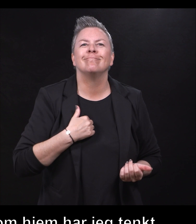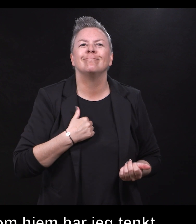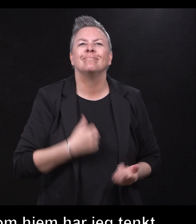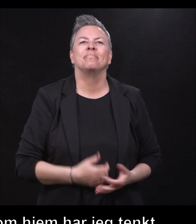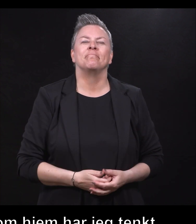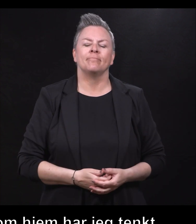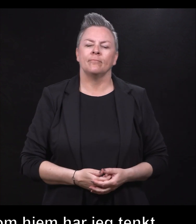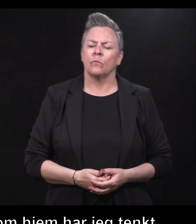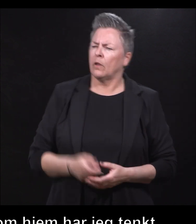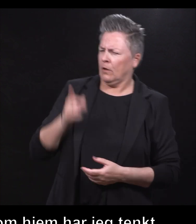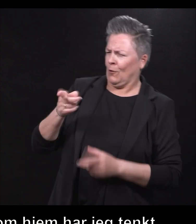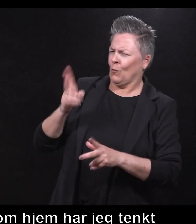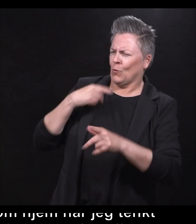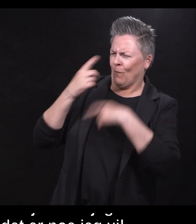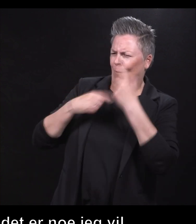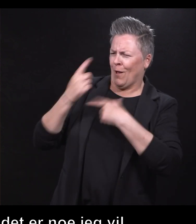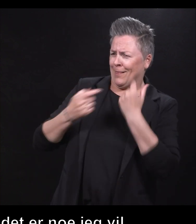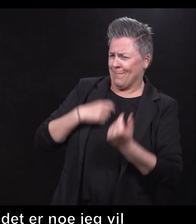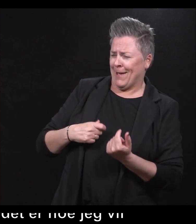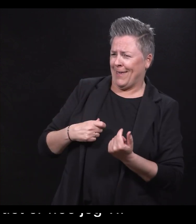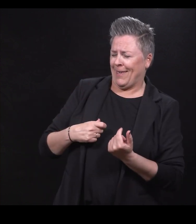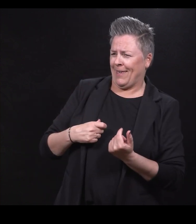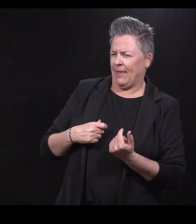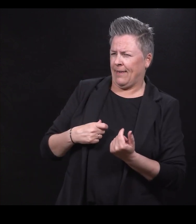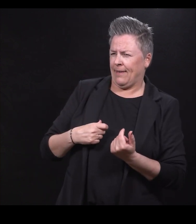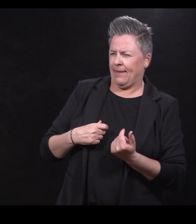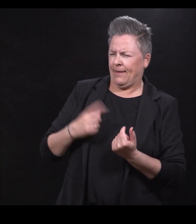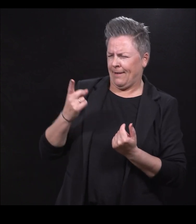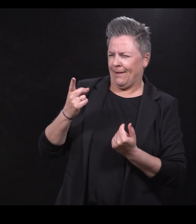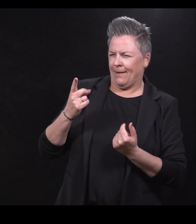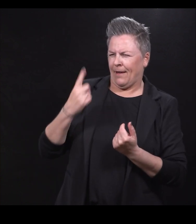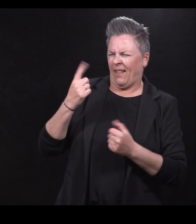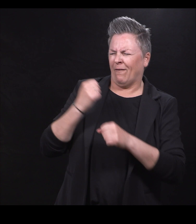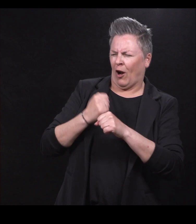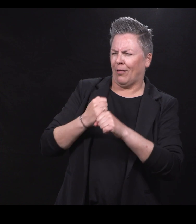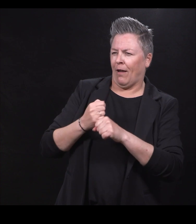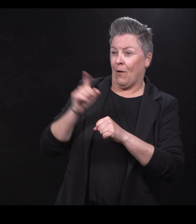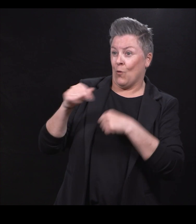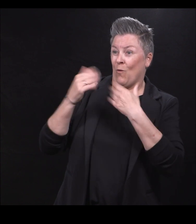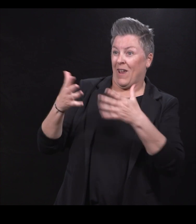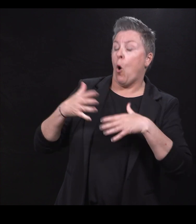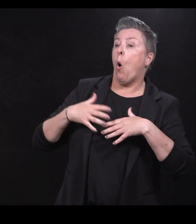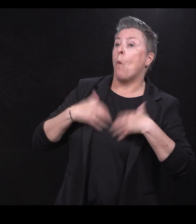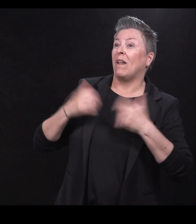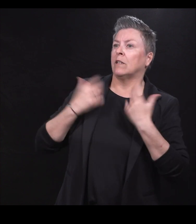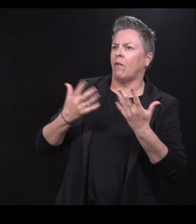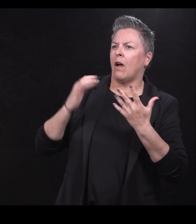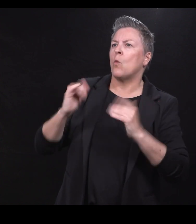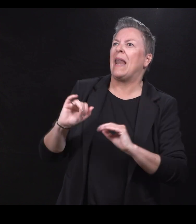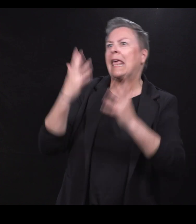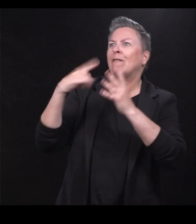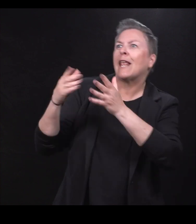Du har også fortalt deg med en liten effekt at du fikk opplevelsen av livet til sjøs.